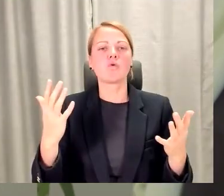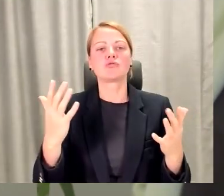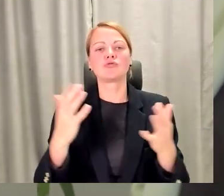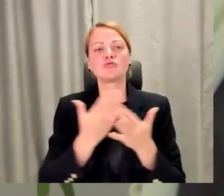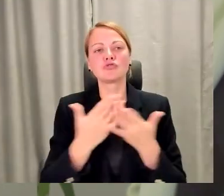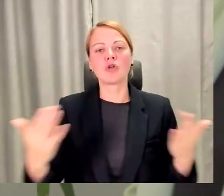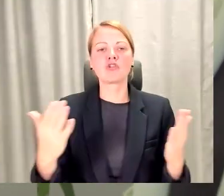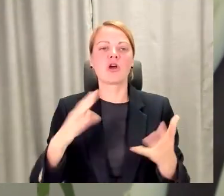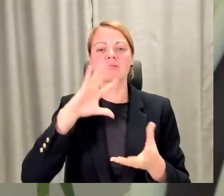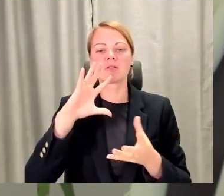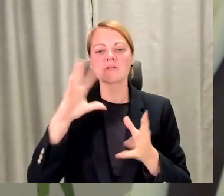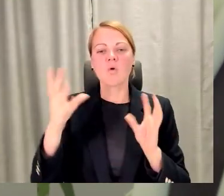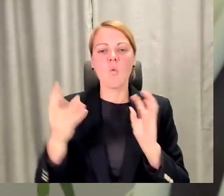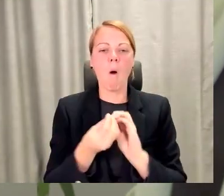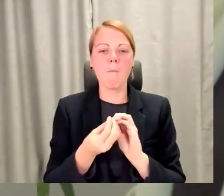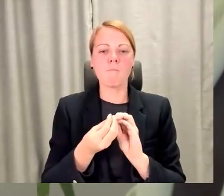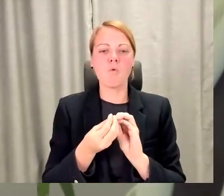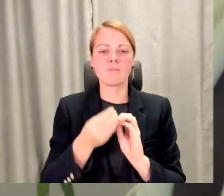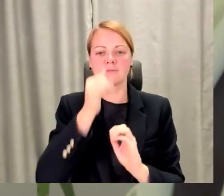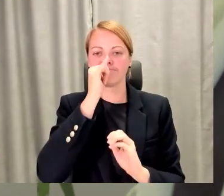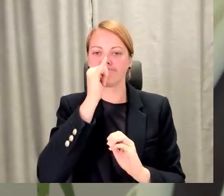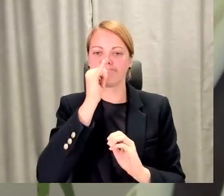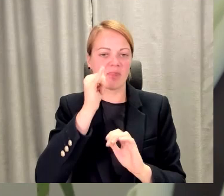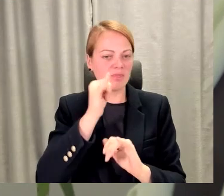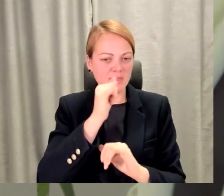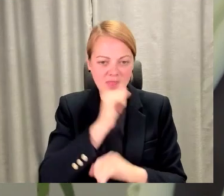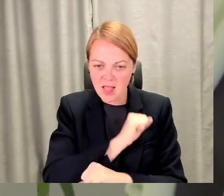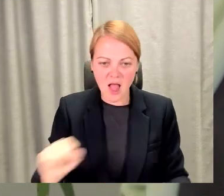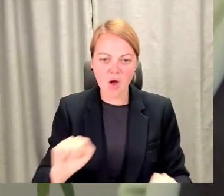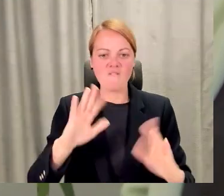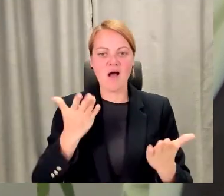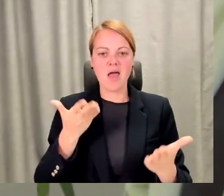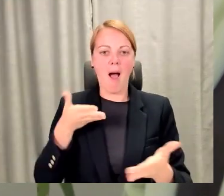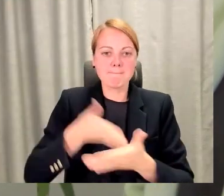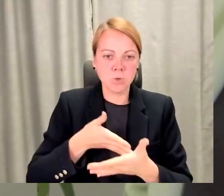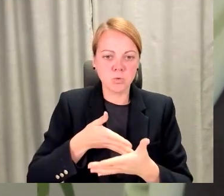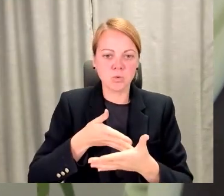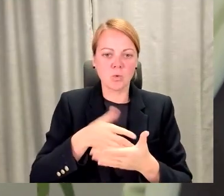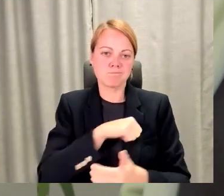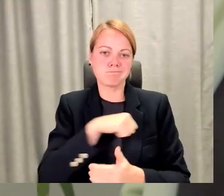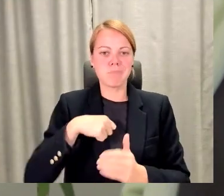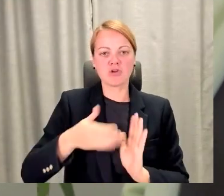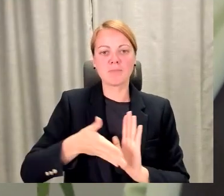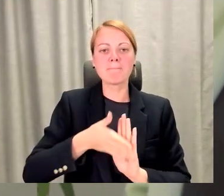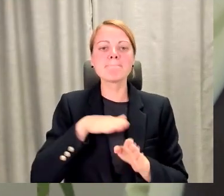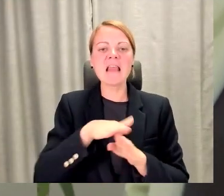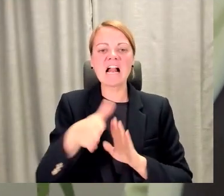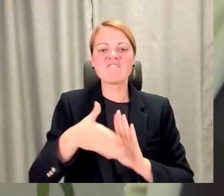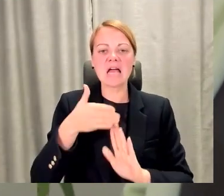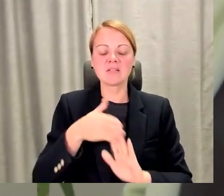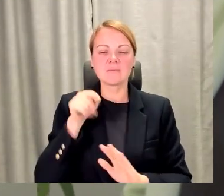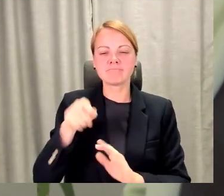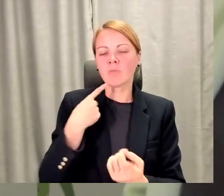neļauj vai attur no šīs tie sevis pilnveides. Tur ir jārunā par kaut kādiem ģimenes